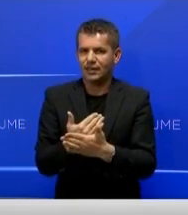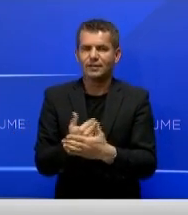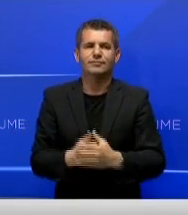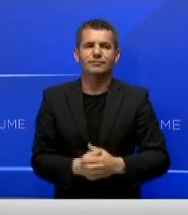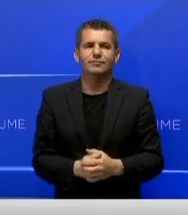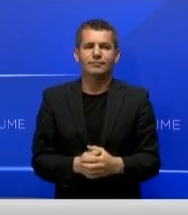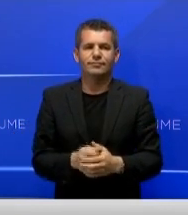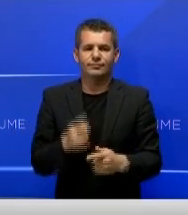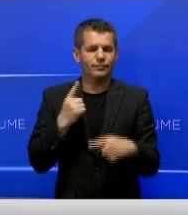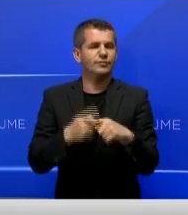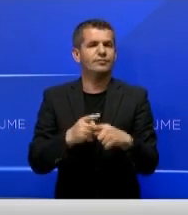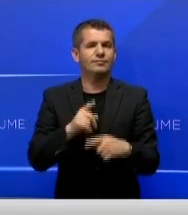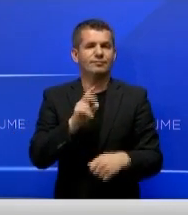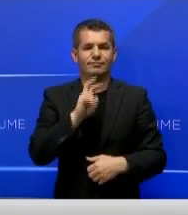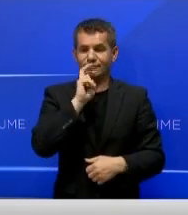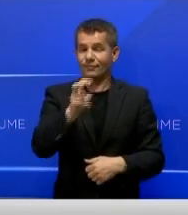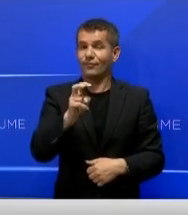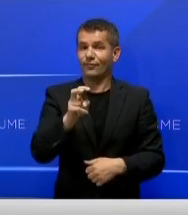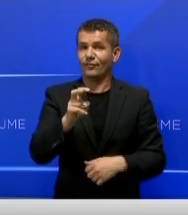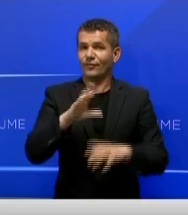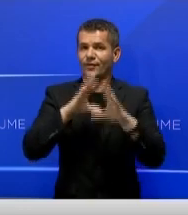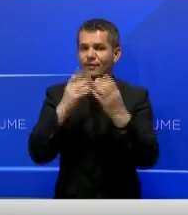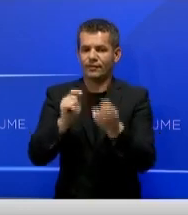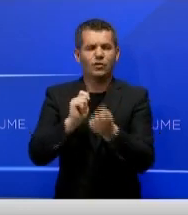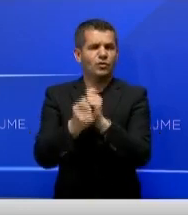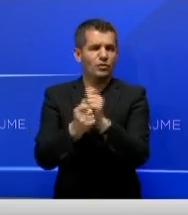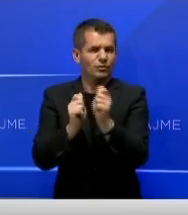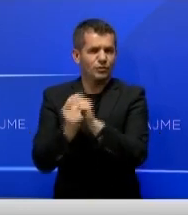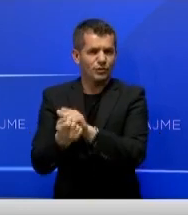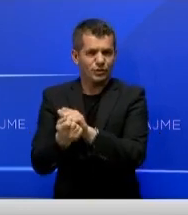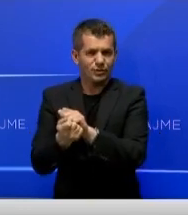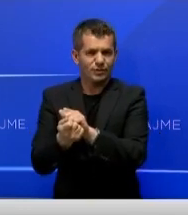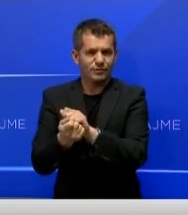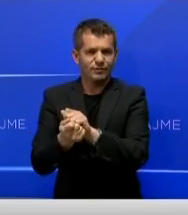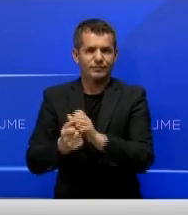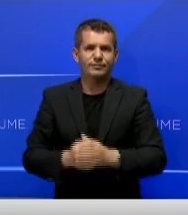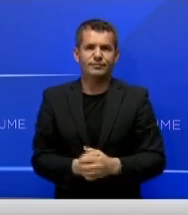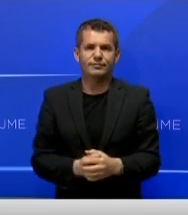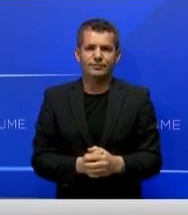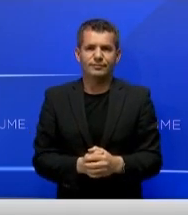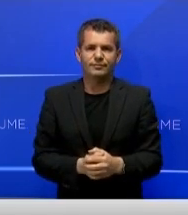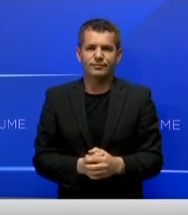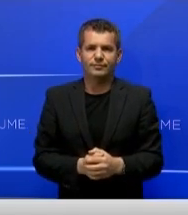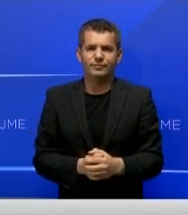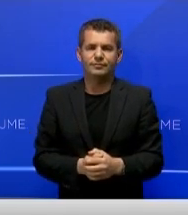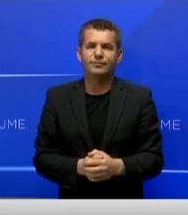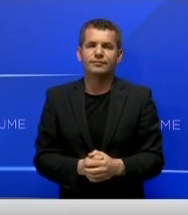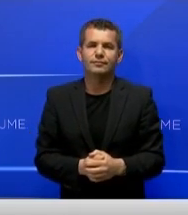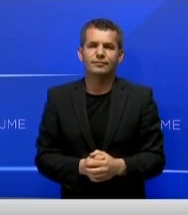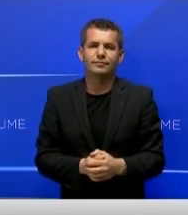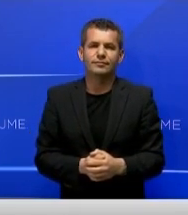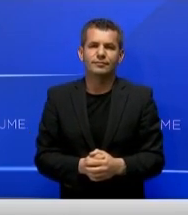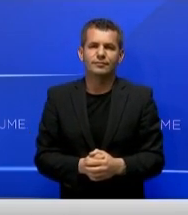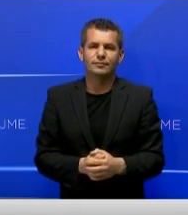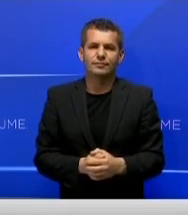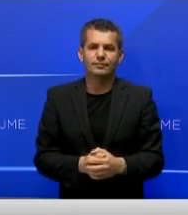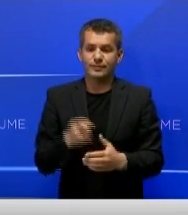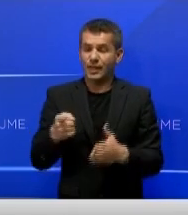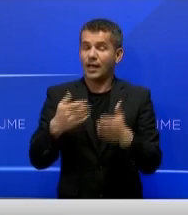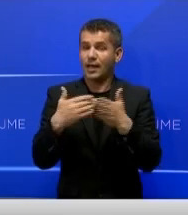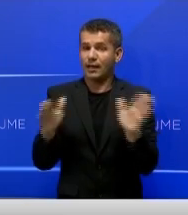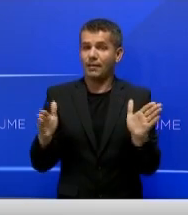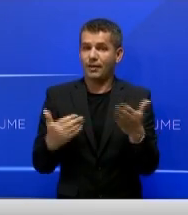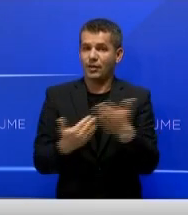prentuar duke ndryshuar në tërsi edhe si koncept. Hopja e